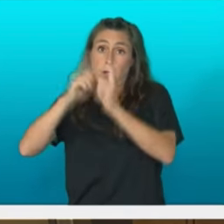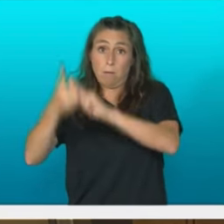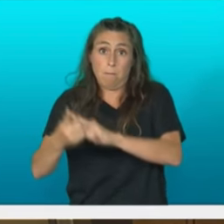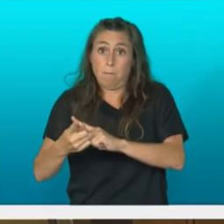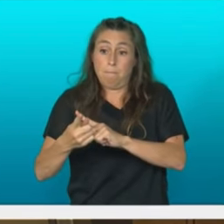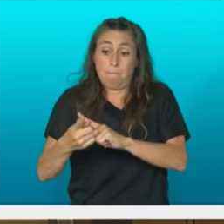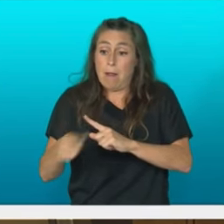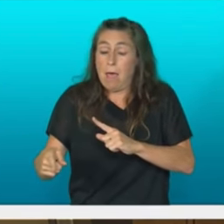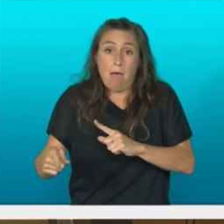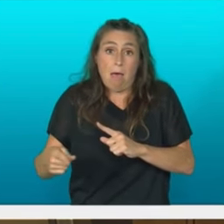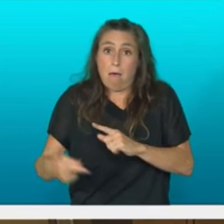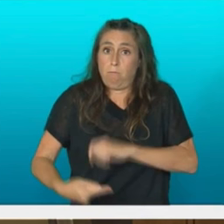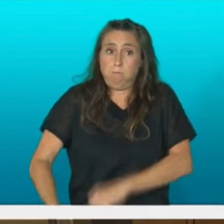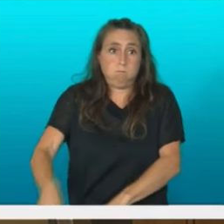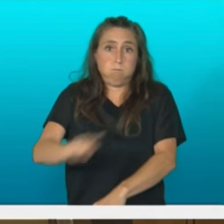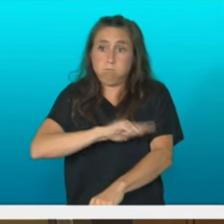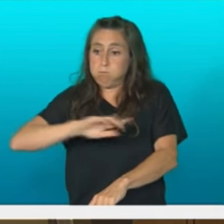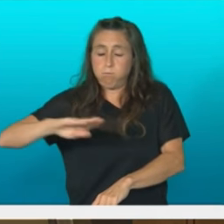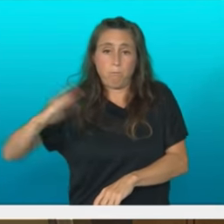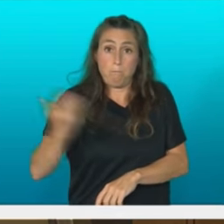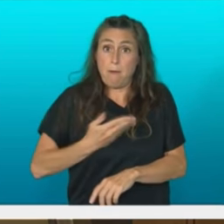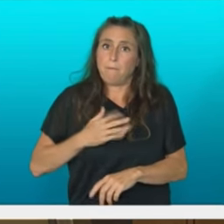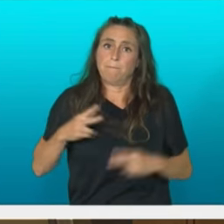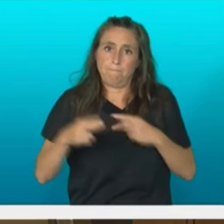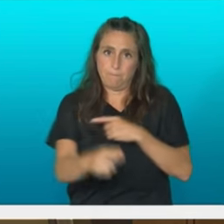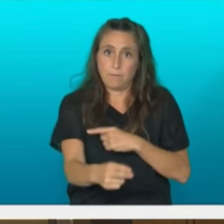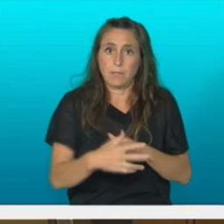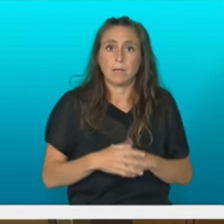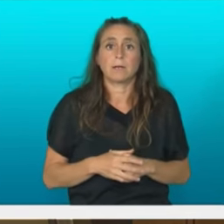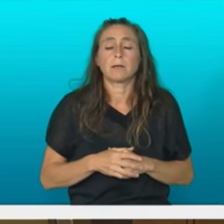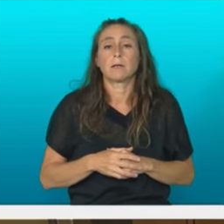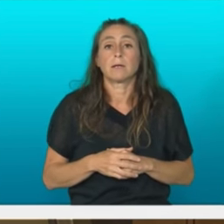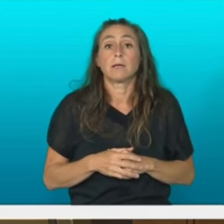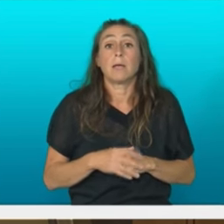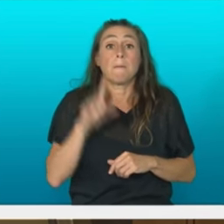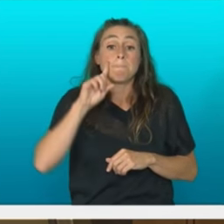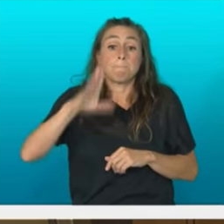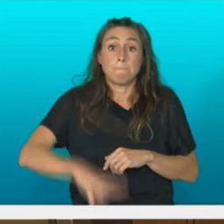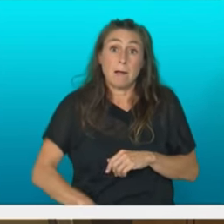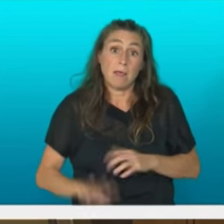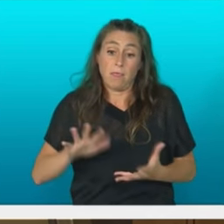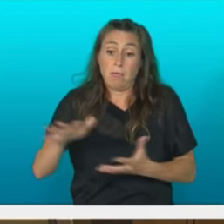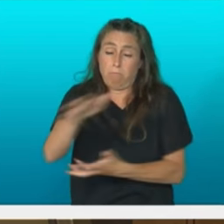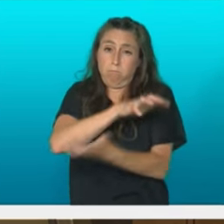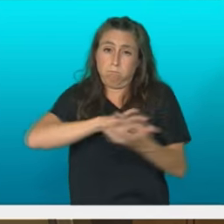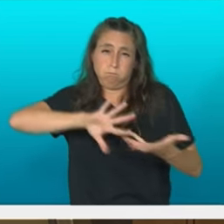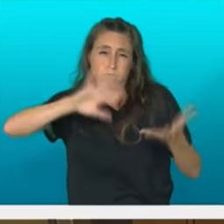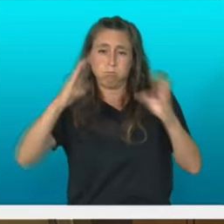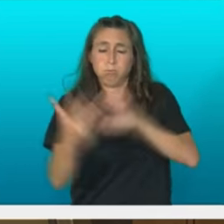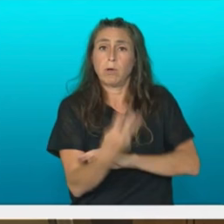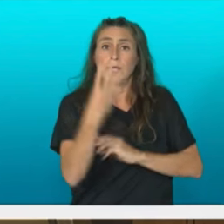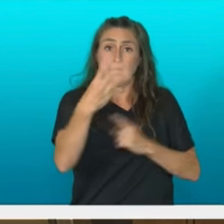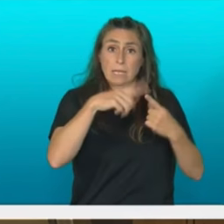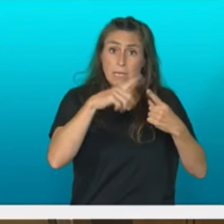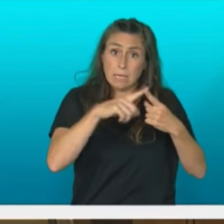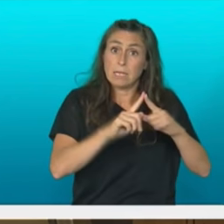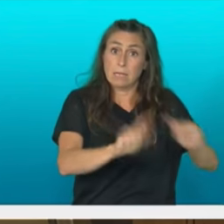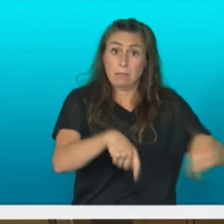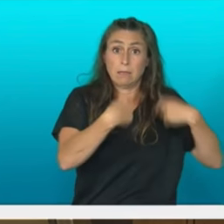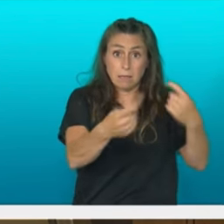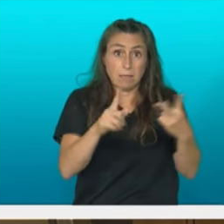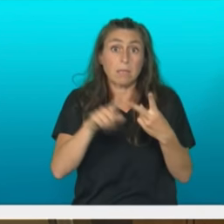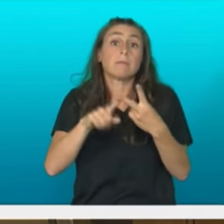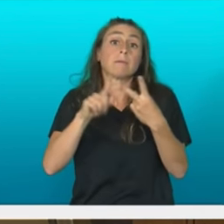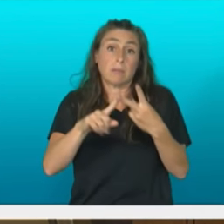atake historiko baten aurrean gaude eta iru idaultza ikaragarri den aurrean ekologiko energetikoa digitala eta